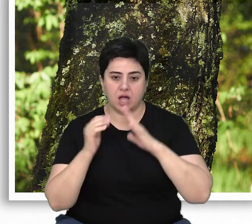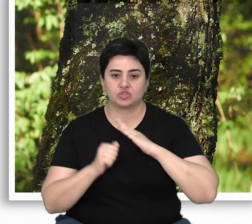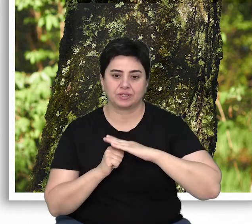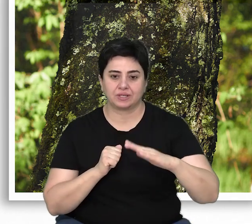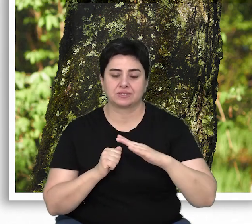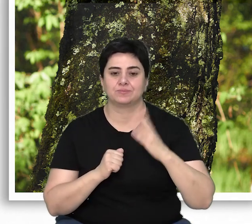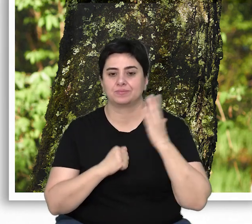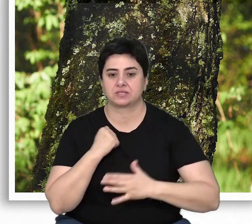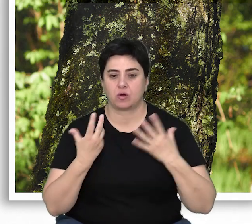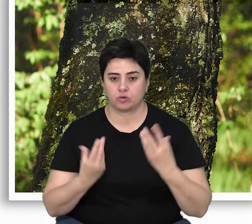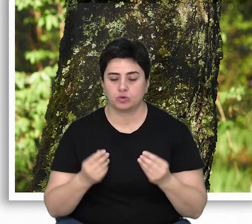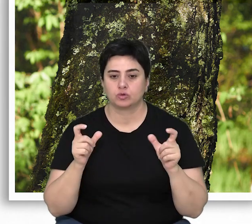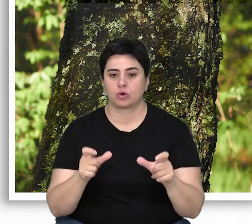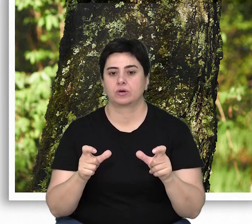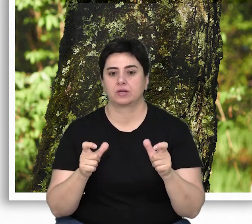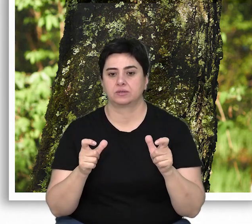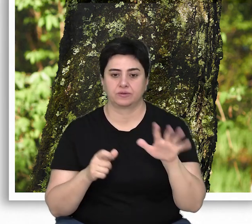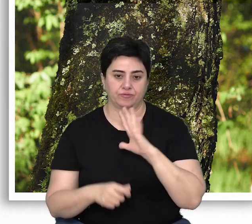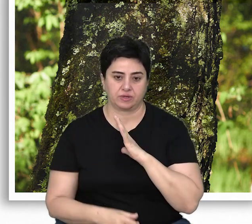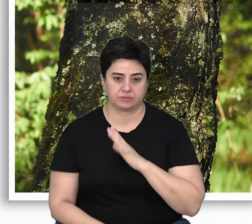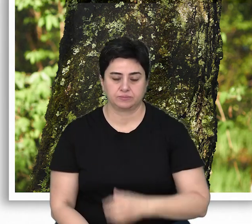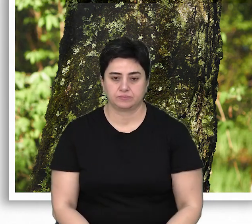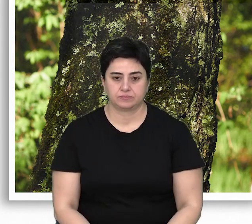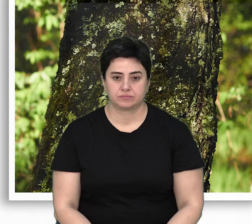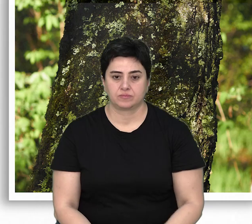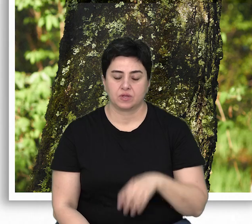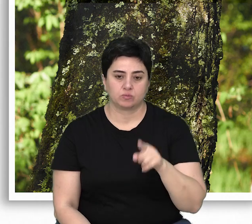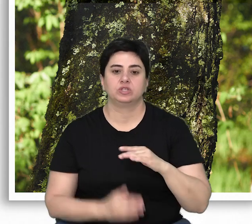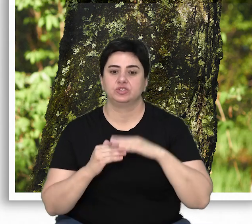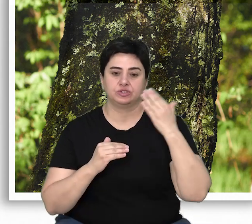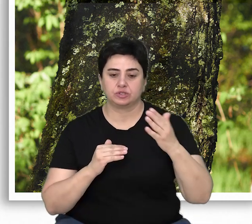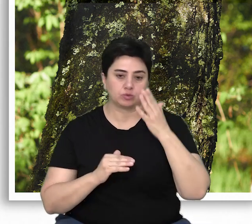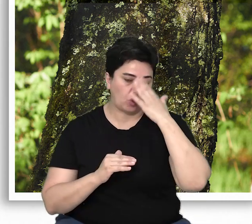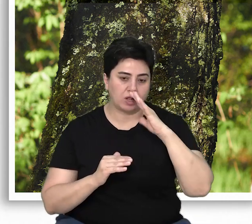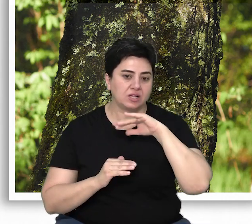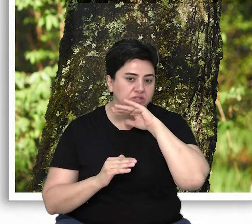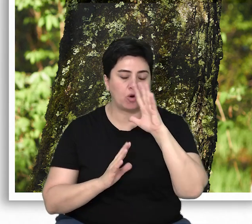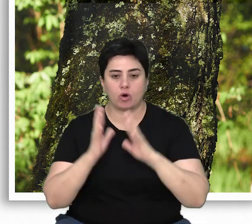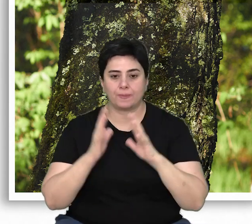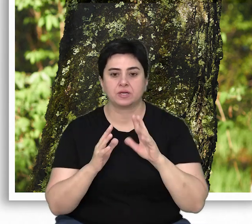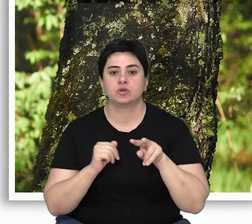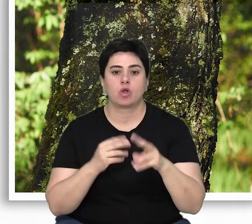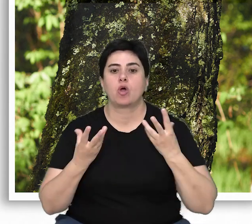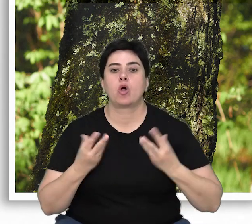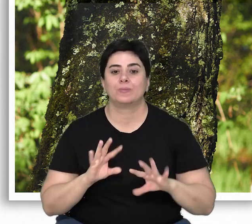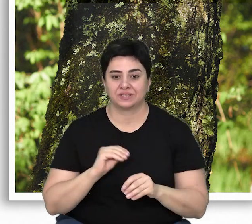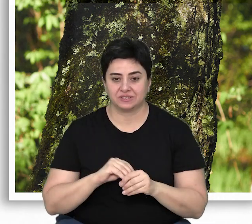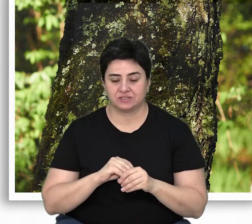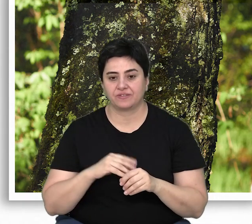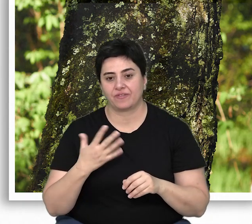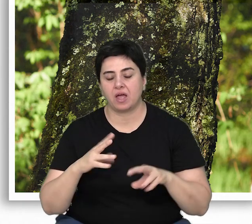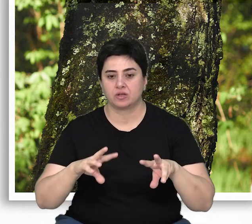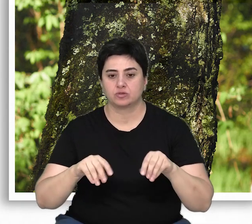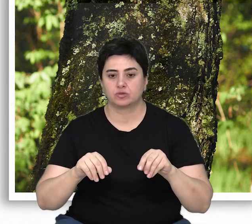ağaç kesiminin yasaklandığı korunan alanlar içinde yer alırlar. Bunların dışında doğal yaşlı ormanların yol olmadığı için